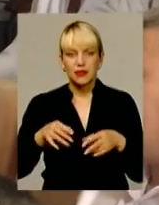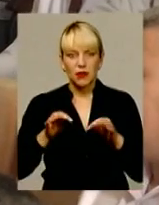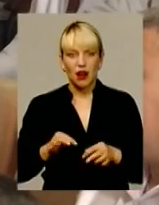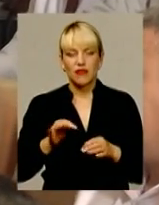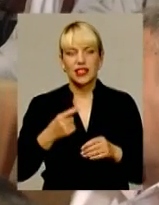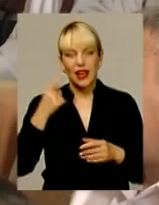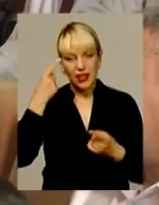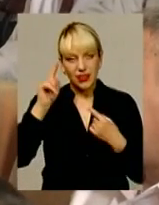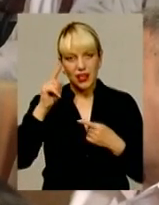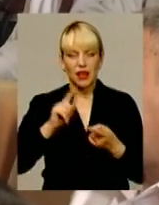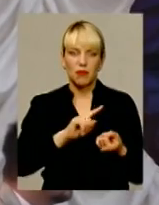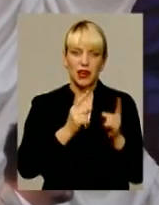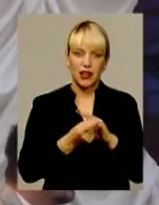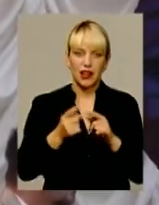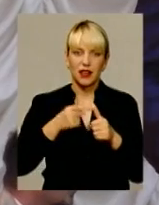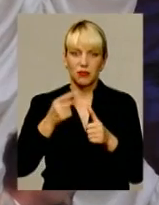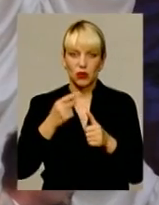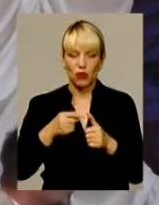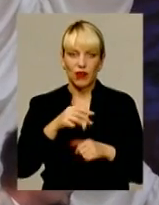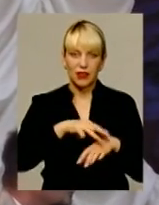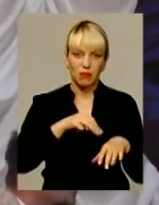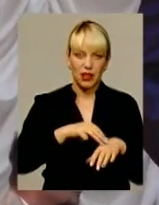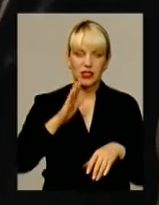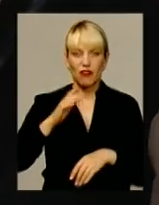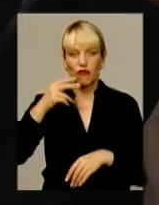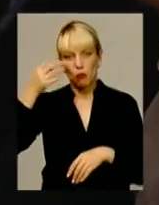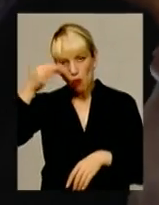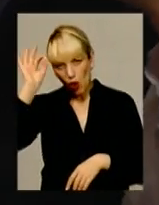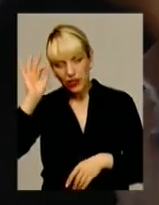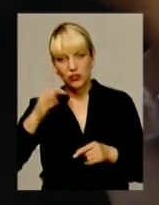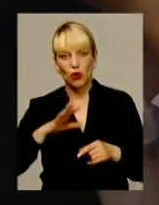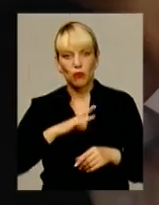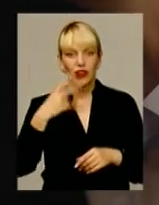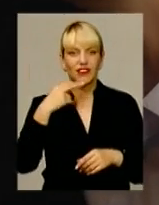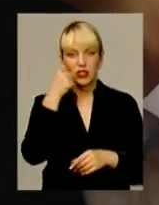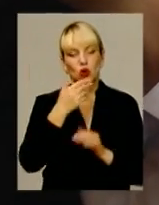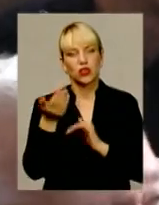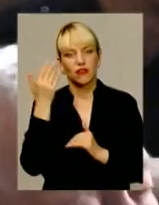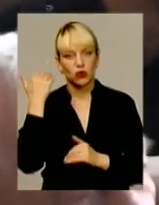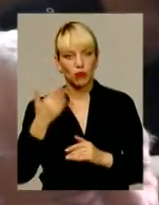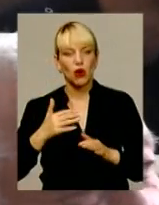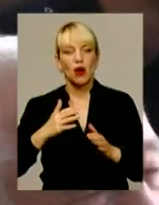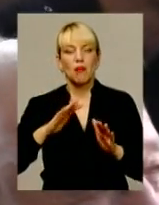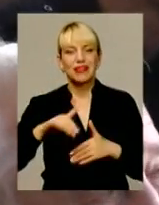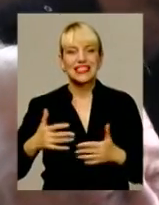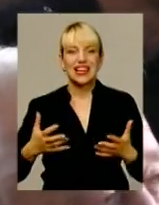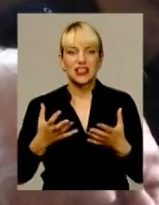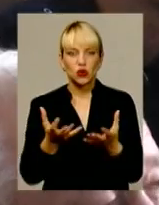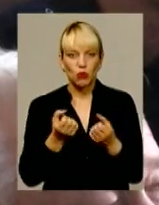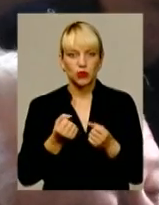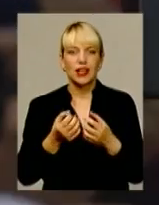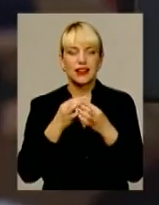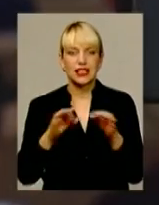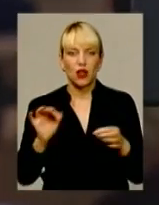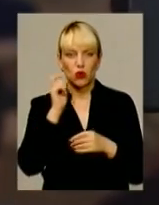міліцію у поліцію була і два десятиліття тому. Одразу після здобуття Україної незалежності. От тільки тоді, у 90-х